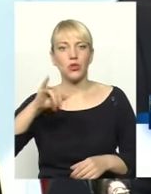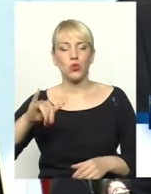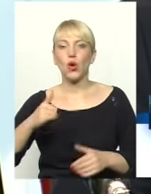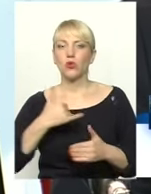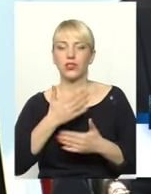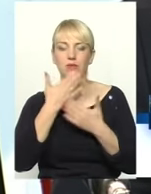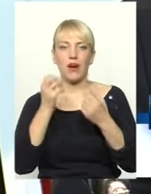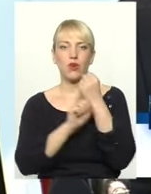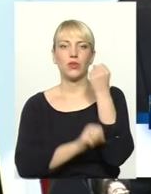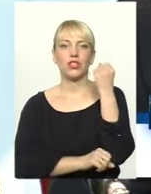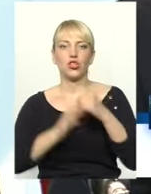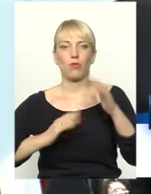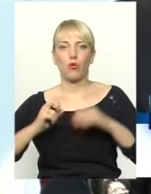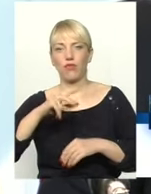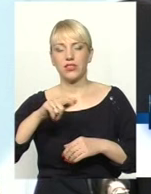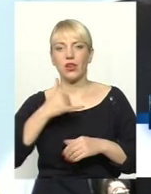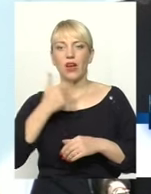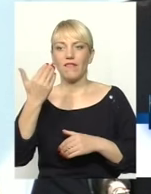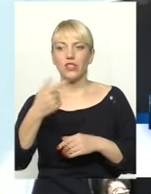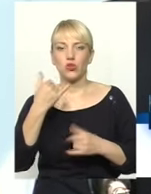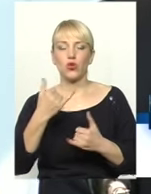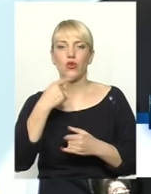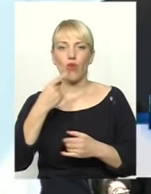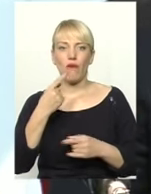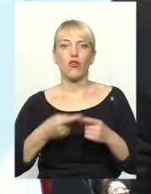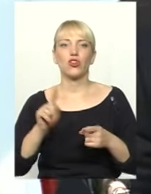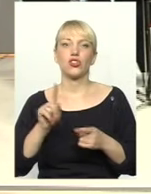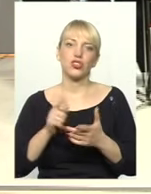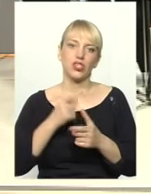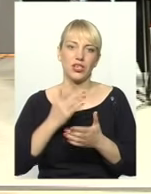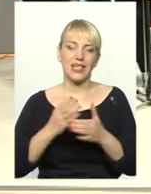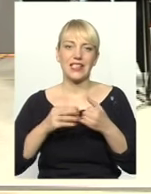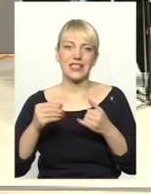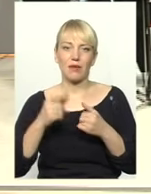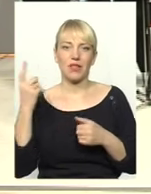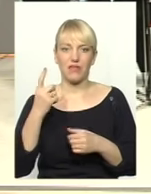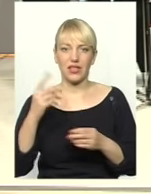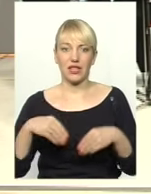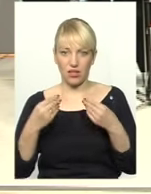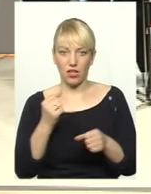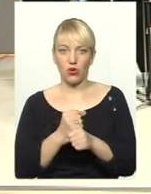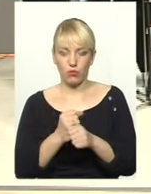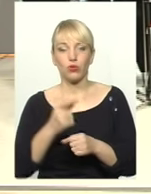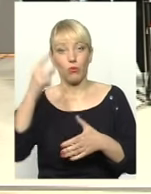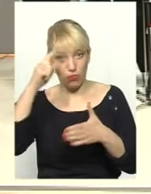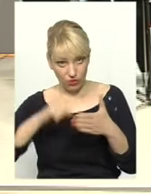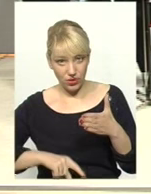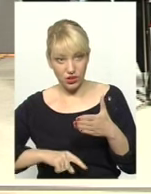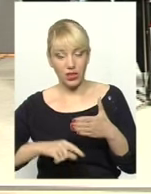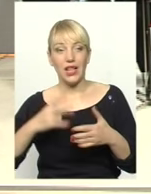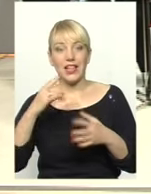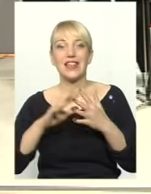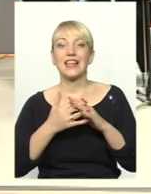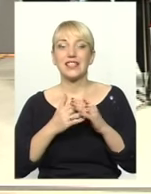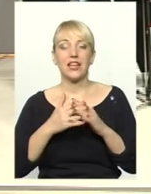робітничих професій. Ви сьогодні говорите, чи землевласник надає роботу? Повірте, на селі